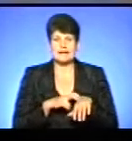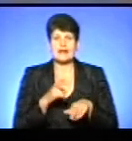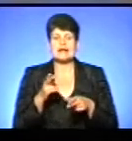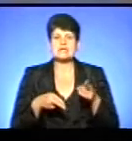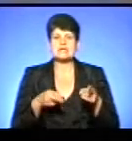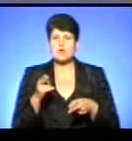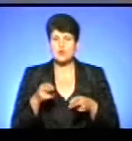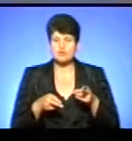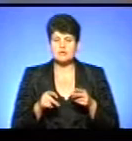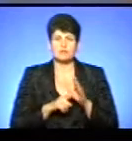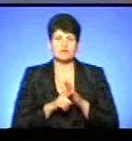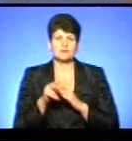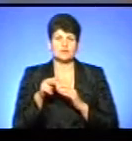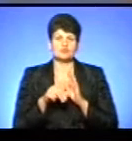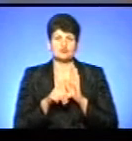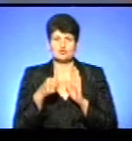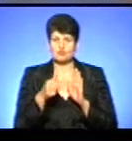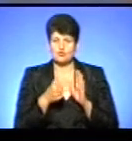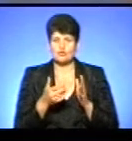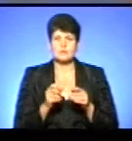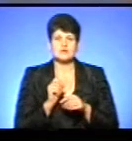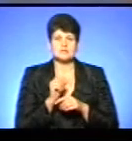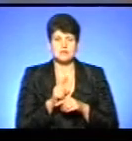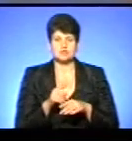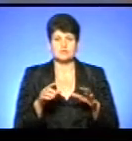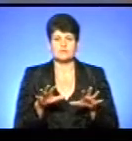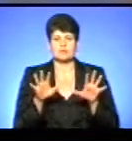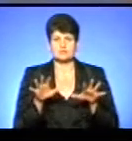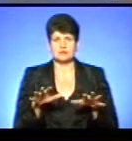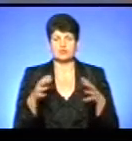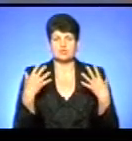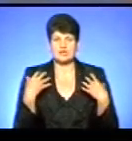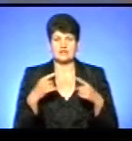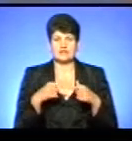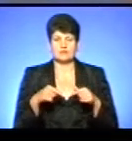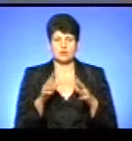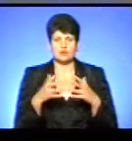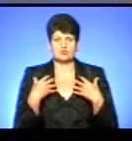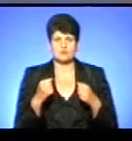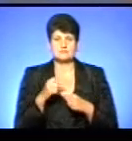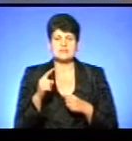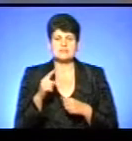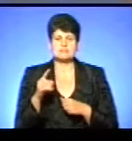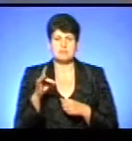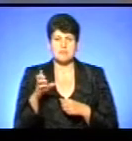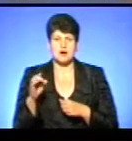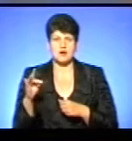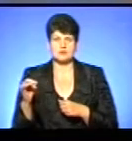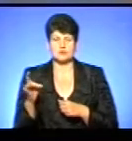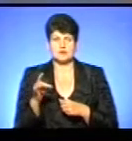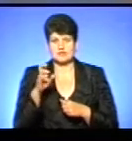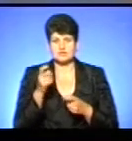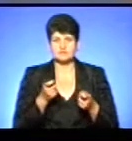2006 року призначений на посаду начальника відділу охорони здоров'я Збарацької райдержадміністрації. Паралельно ж працював на